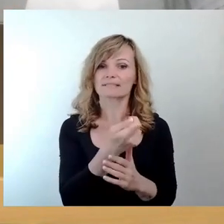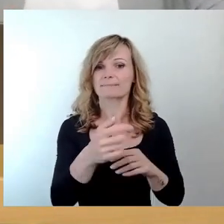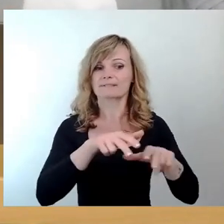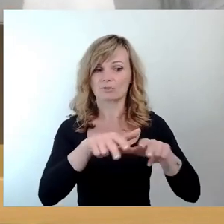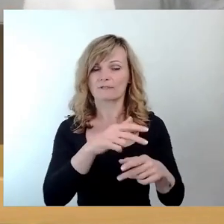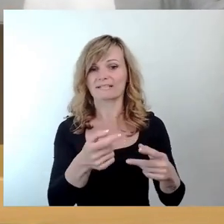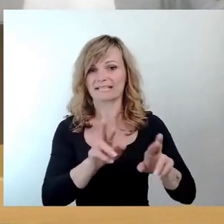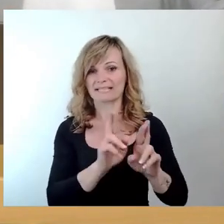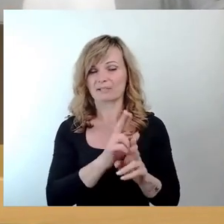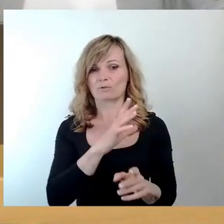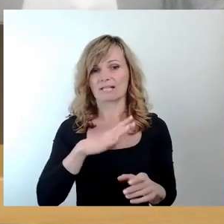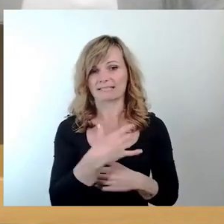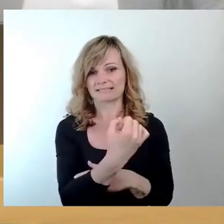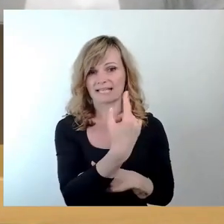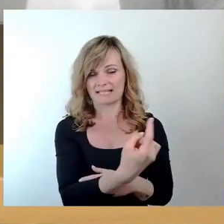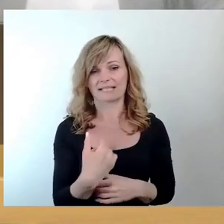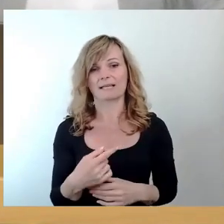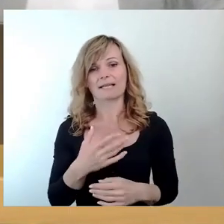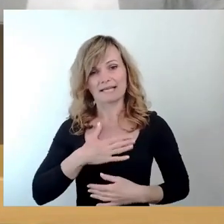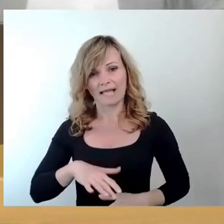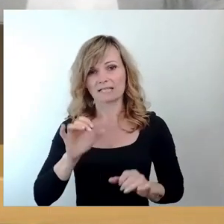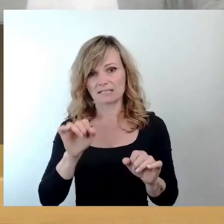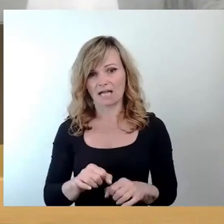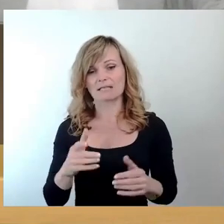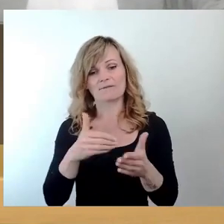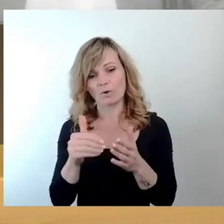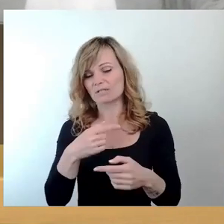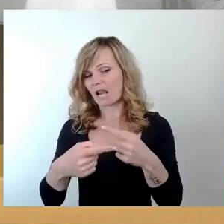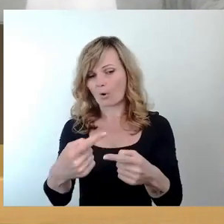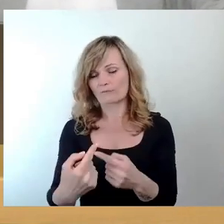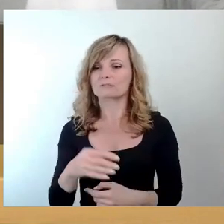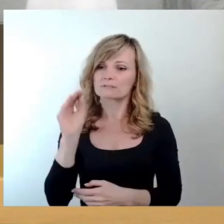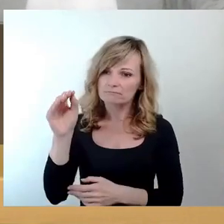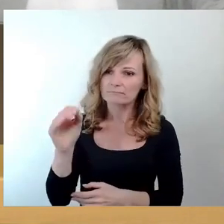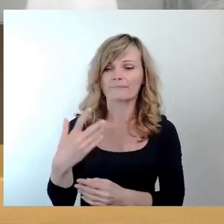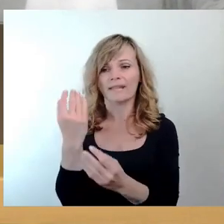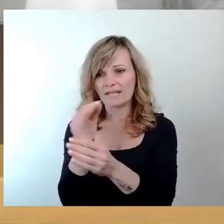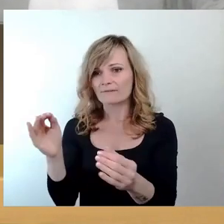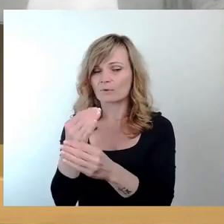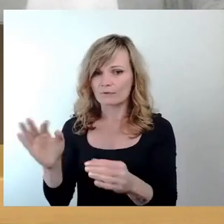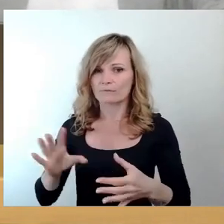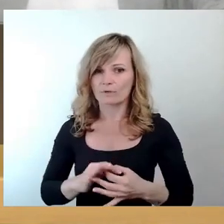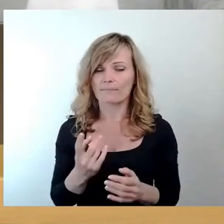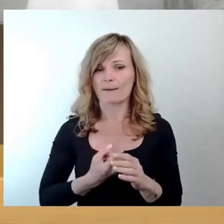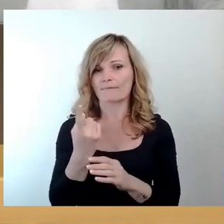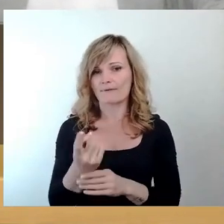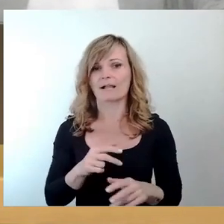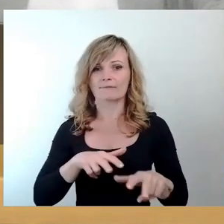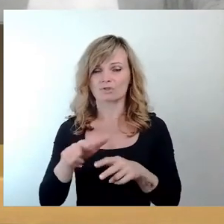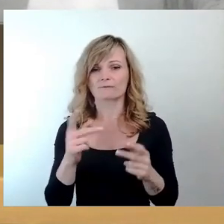der Sachsenenergie? Gerne können wir sie da fortlaufend unter anderem im Zuge des Abfallwirtschaftskonzeptes unterrichten.